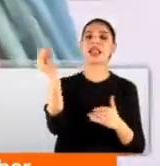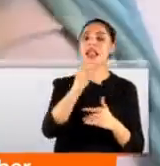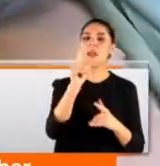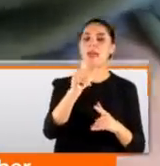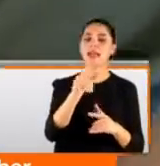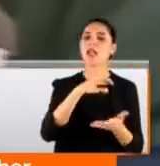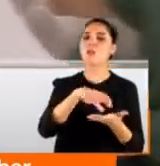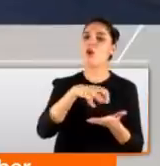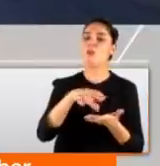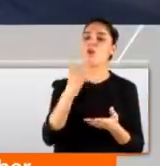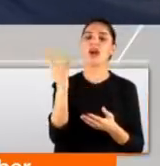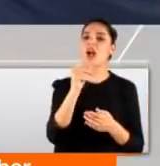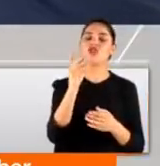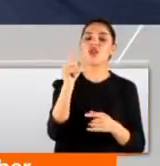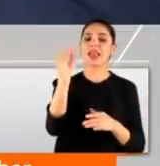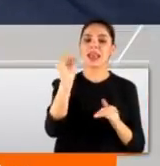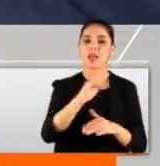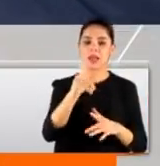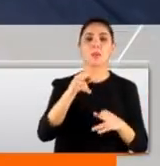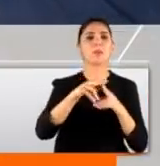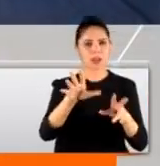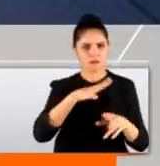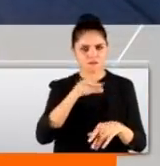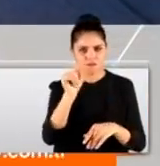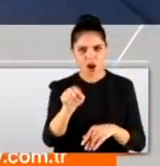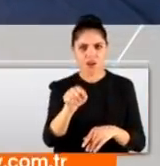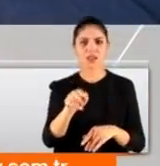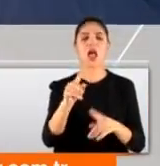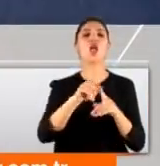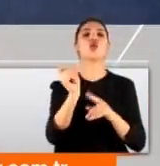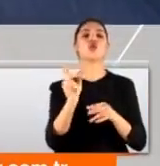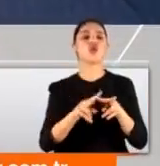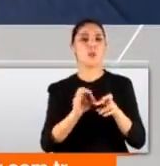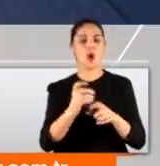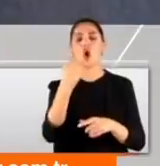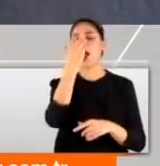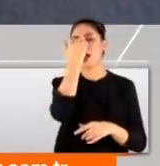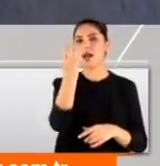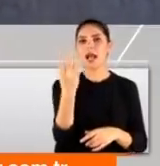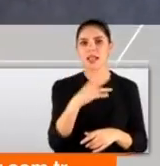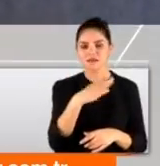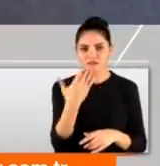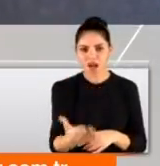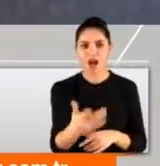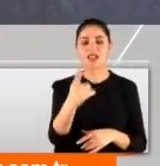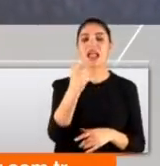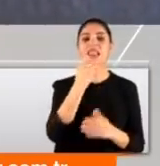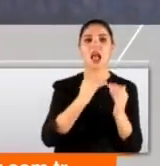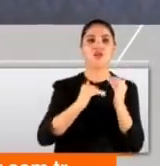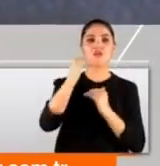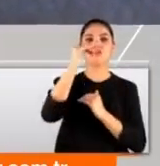bitecek, ne kadar sürecek? Eğer ki bir kırık varsa, bir tümör varsa, bir kanser varsa, bu gibi durumlarda ileri yaş,